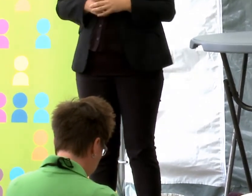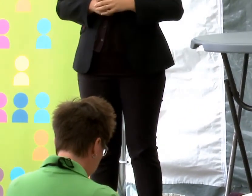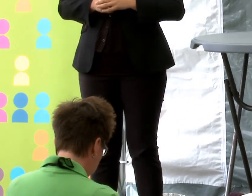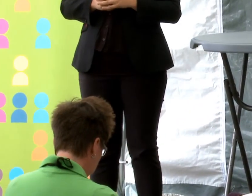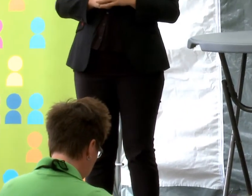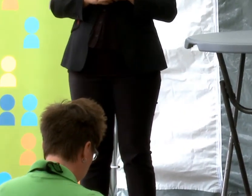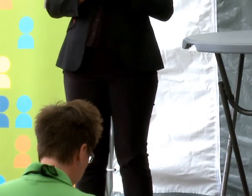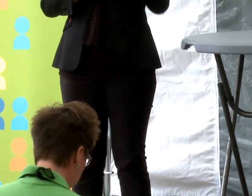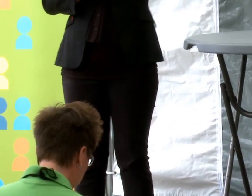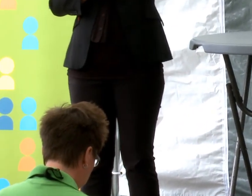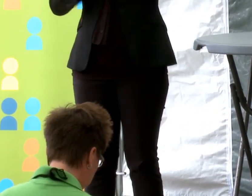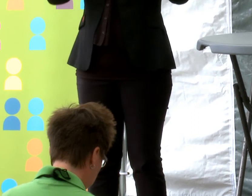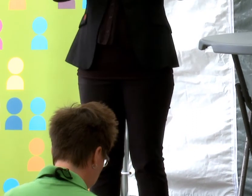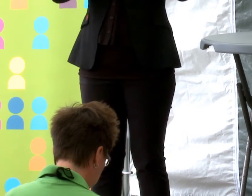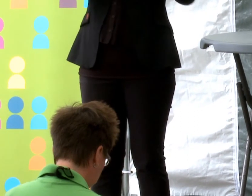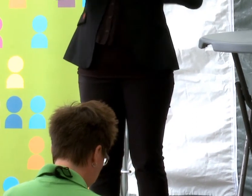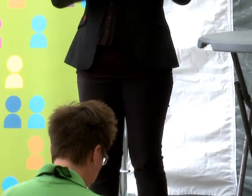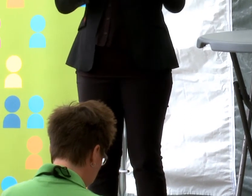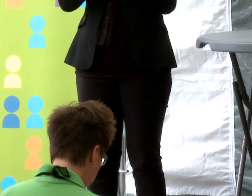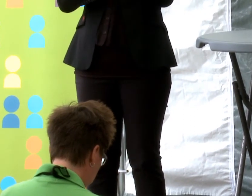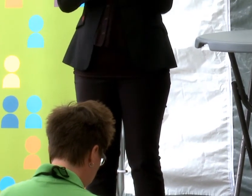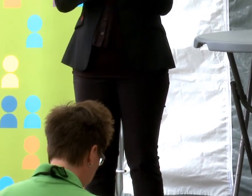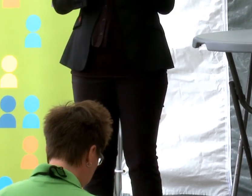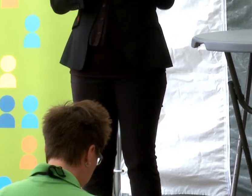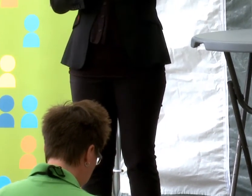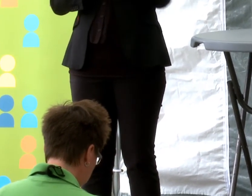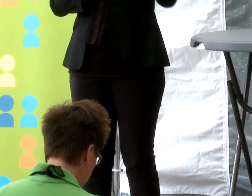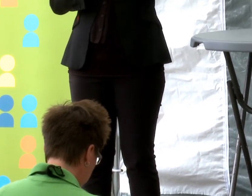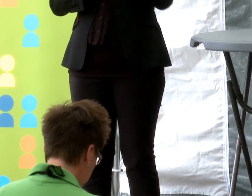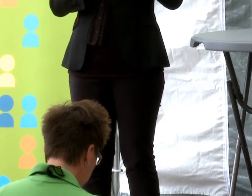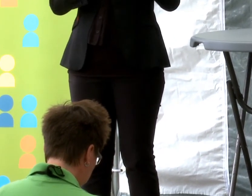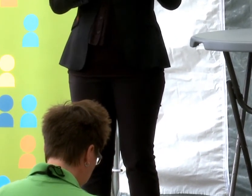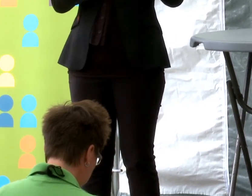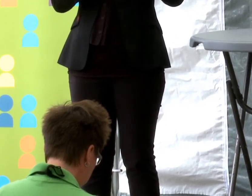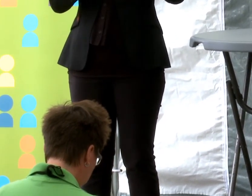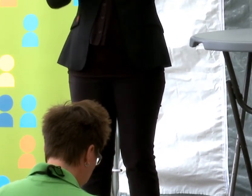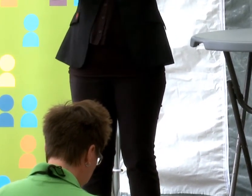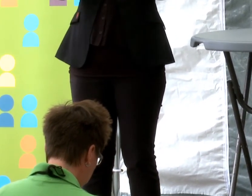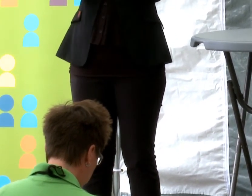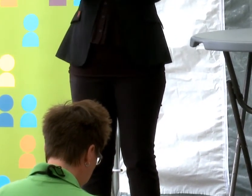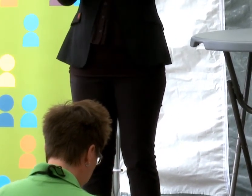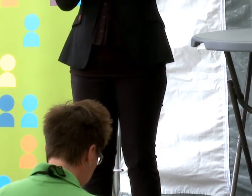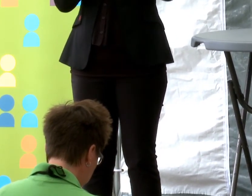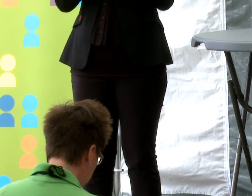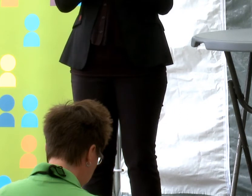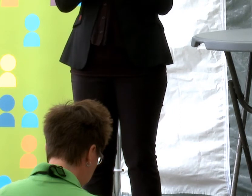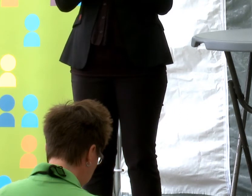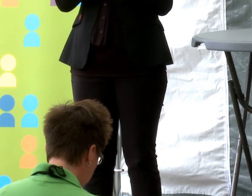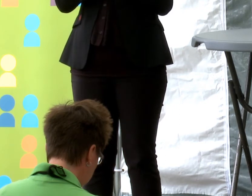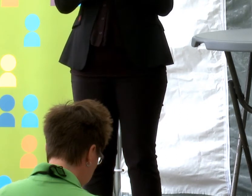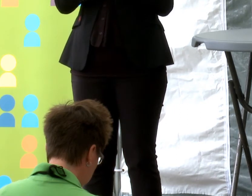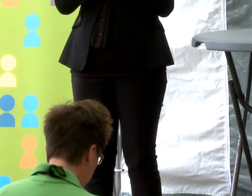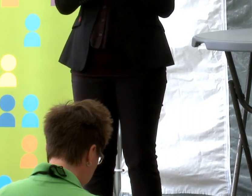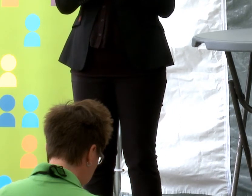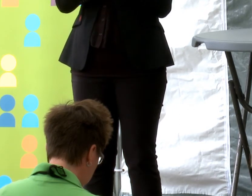behandling är en av Europeiska socialfondens fem nationella temagrupper. Vi jobbar för lika rättigheter och